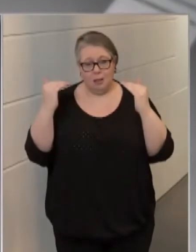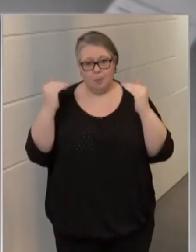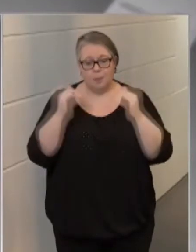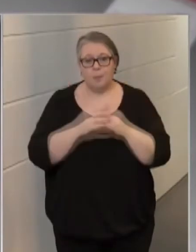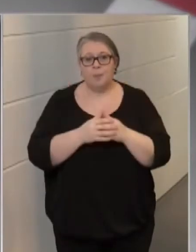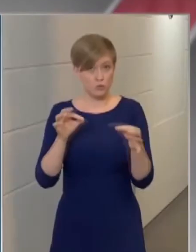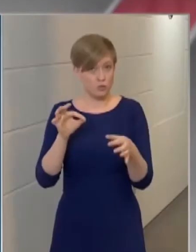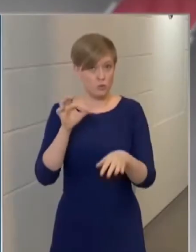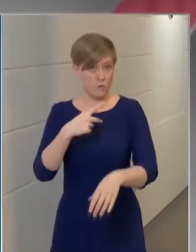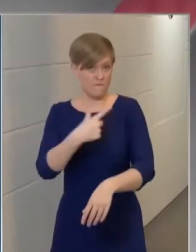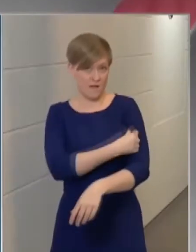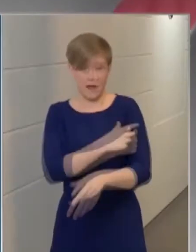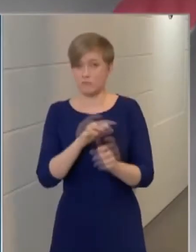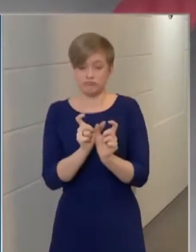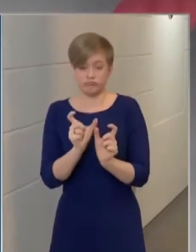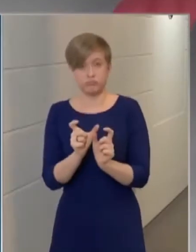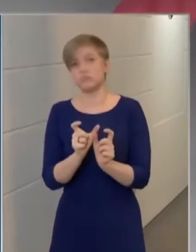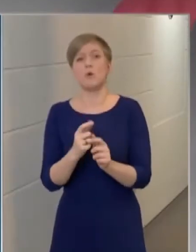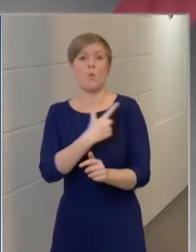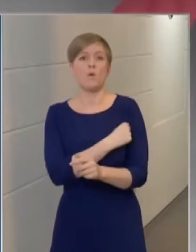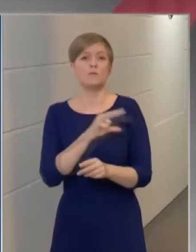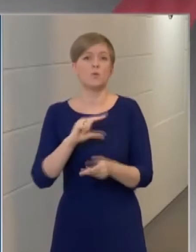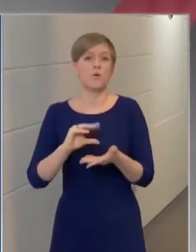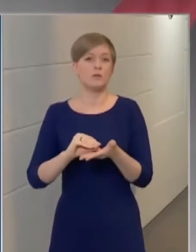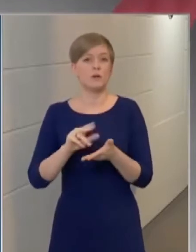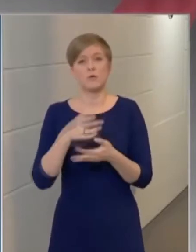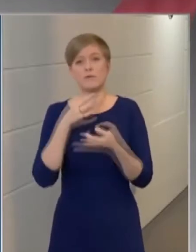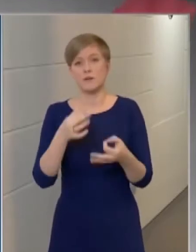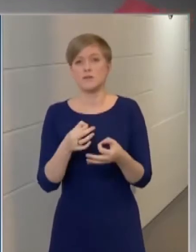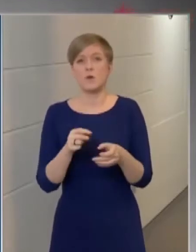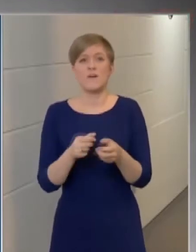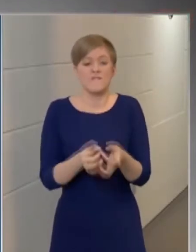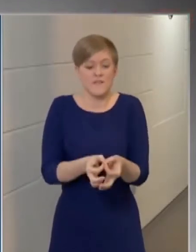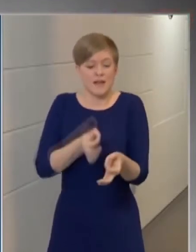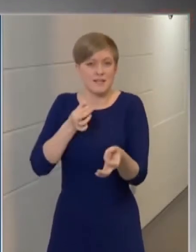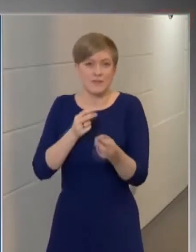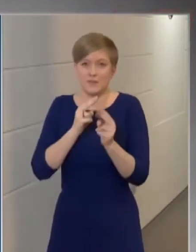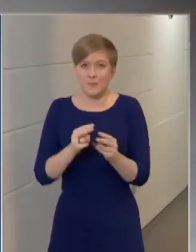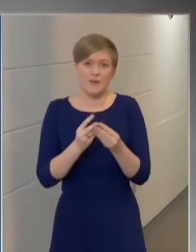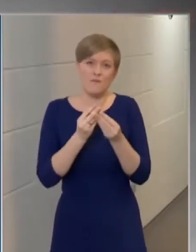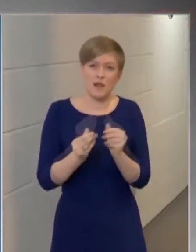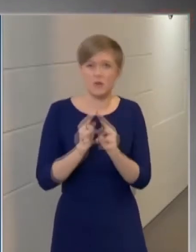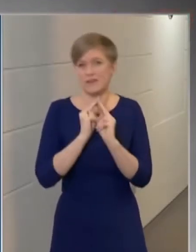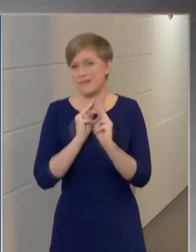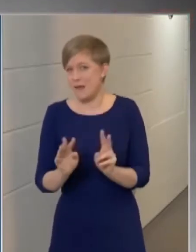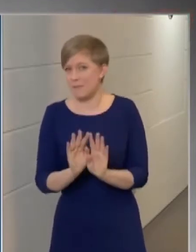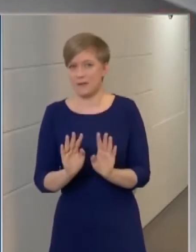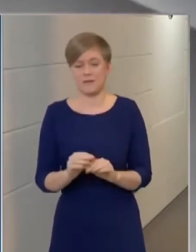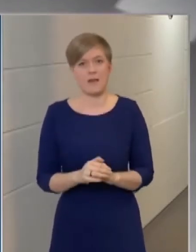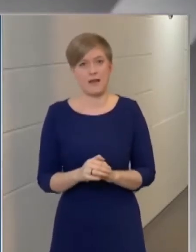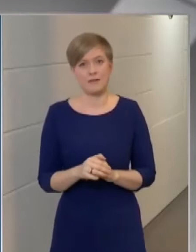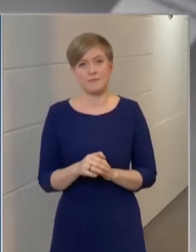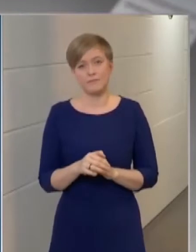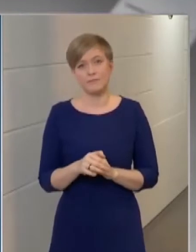szerint a járványügyi adatokból egyértelműen látszik, hogy a harmadik hullám már zajlik hazánkban. A vírus ellen két módon lehet